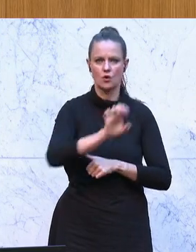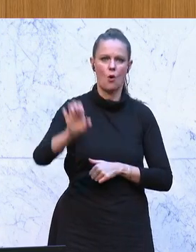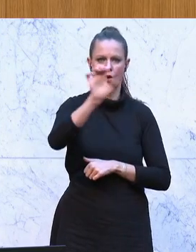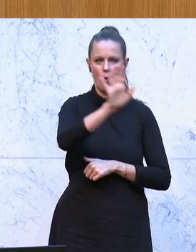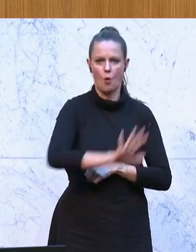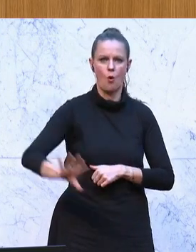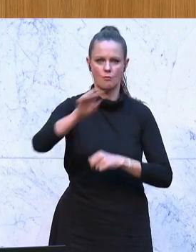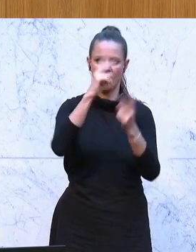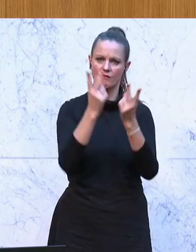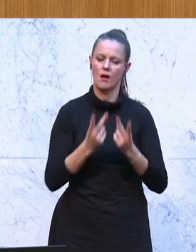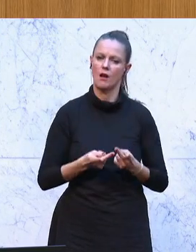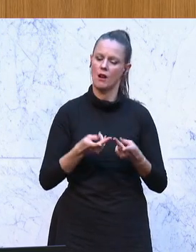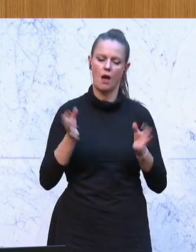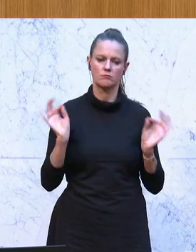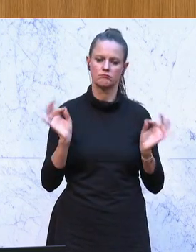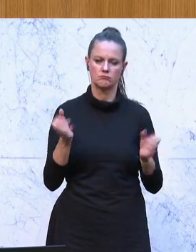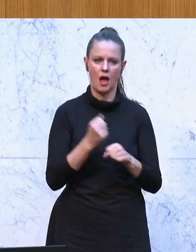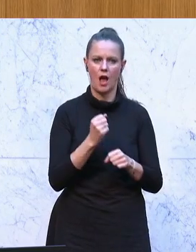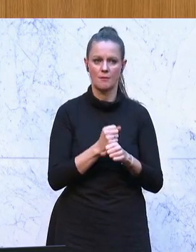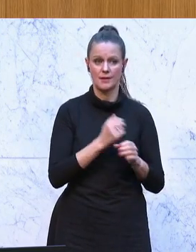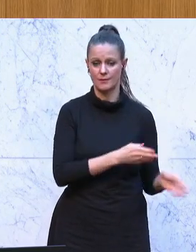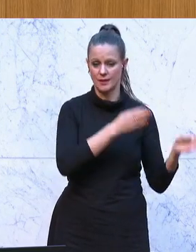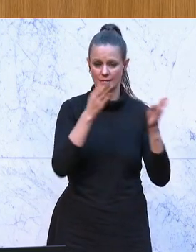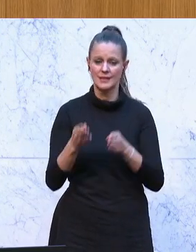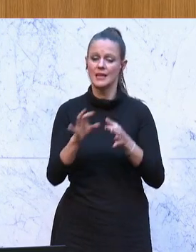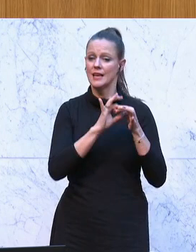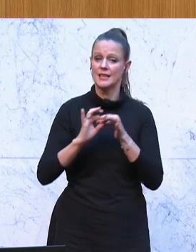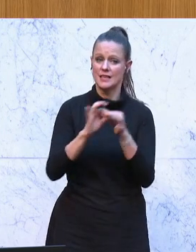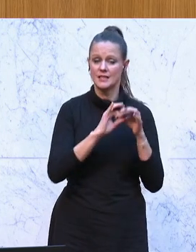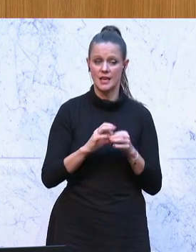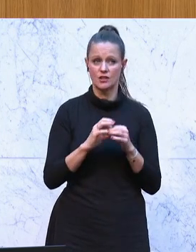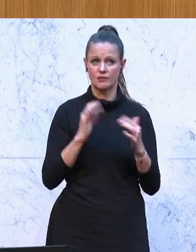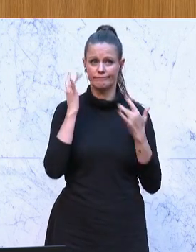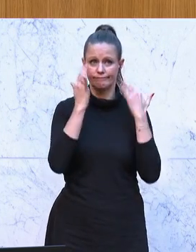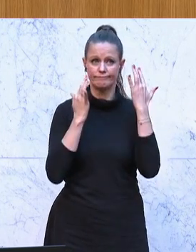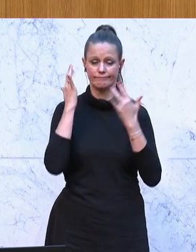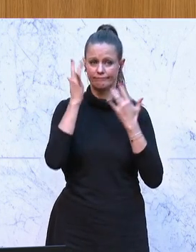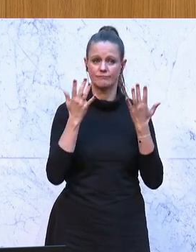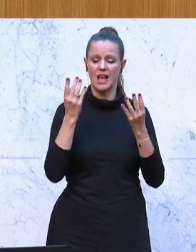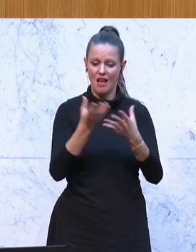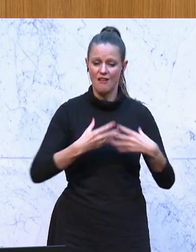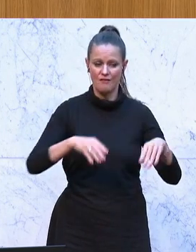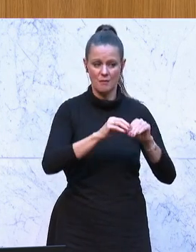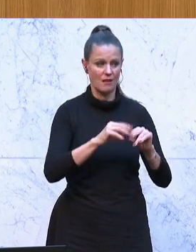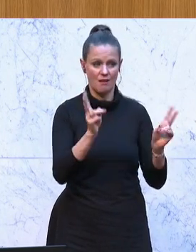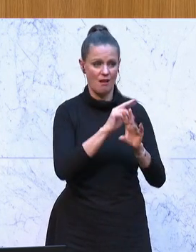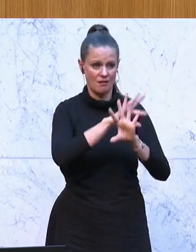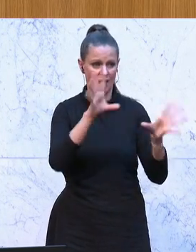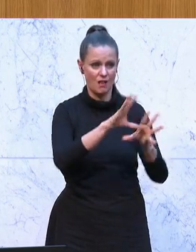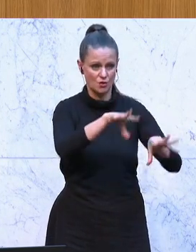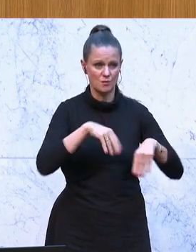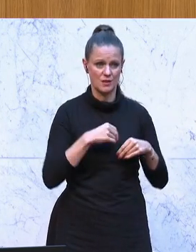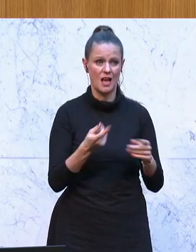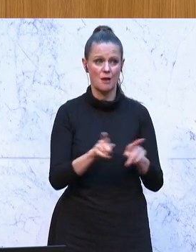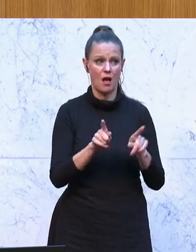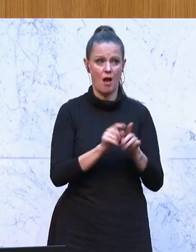da und da geschirrt sehr viel. Wo wir, glaube ich, als Gesellschaft nachdenken müssen, dass wir manche Dinge, wo eigentlich Familien nicht alles leisten können, aber